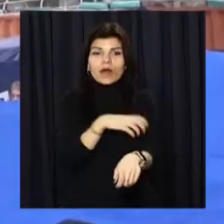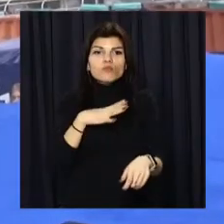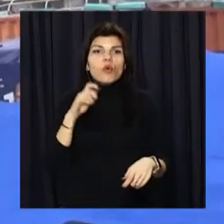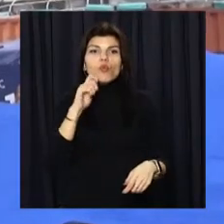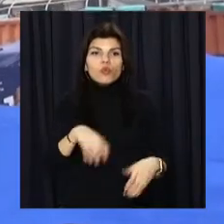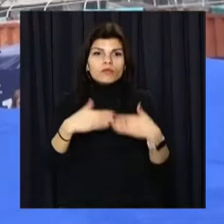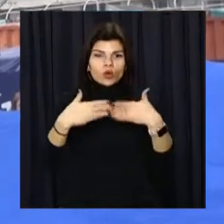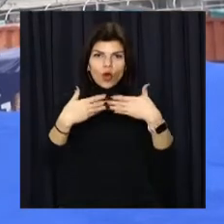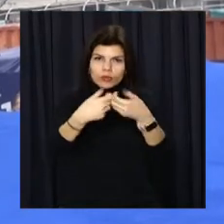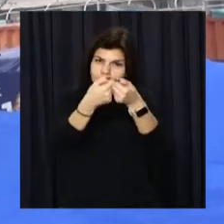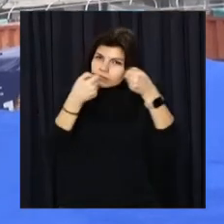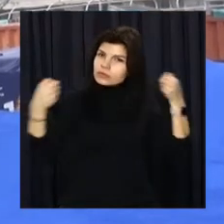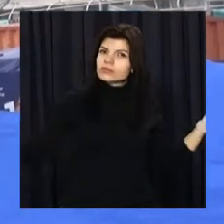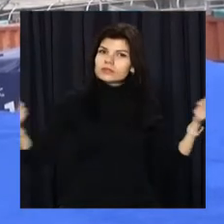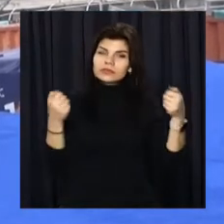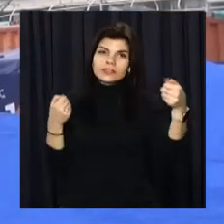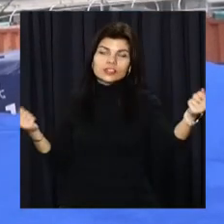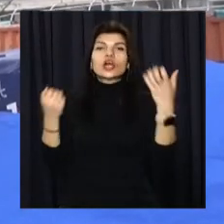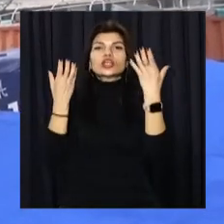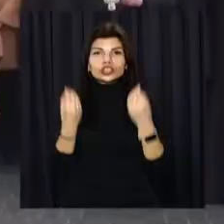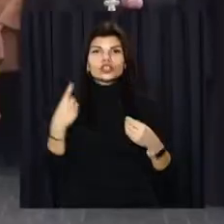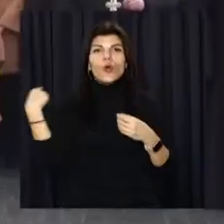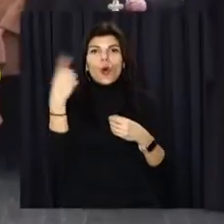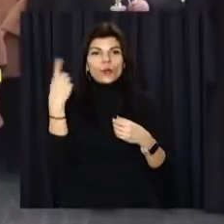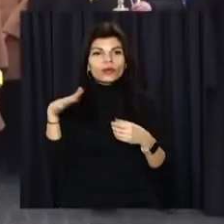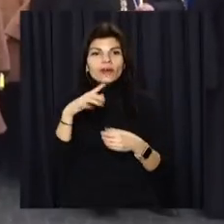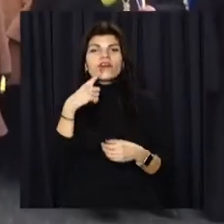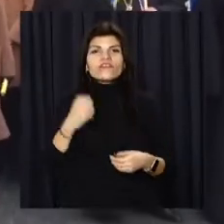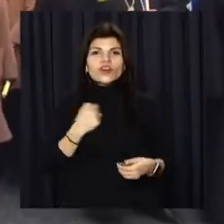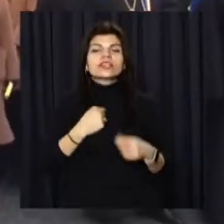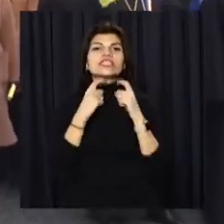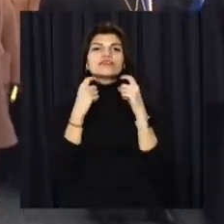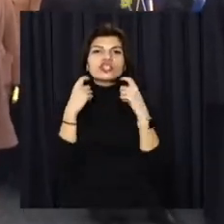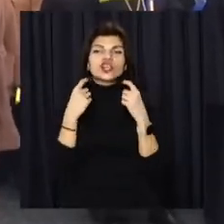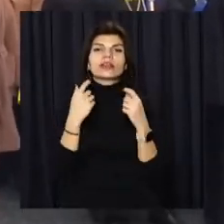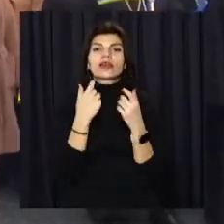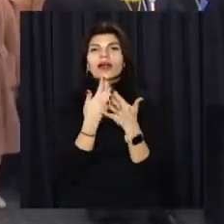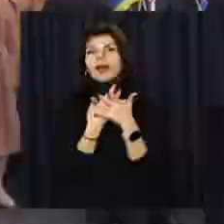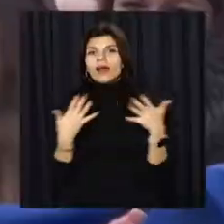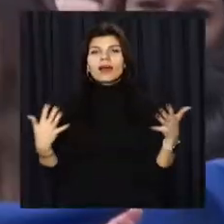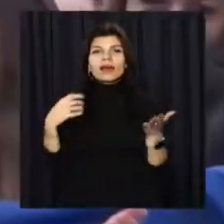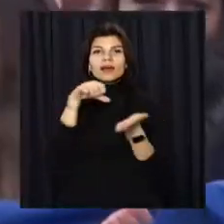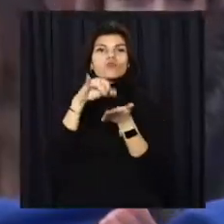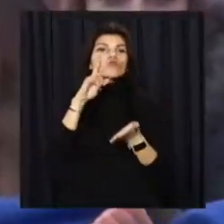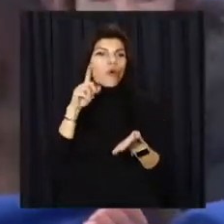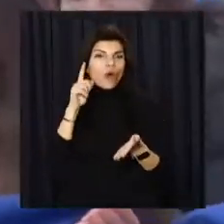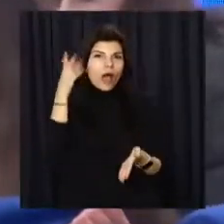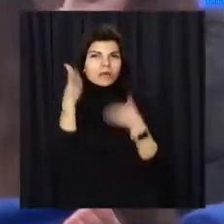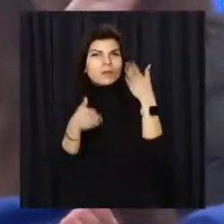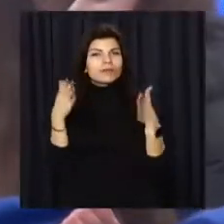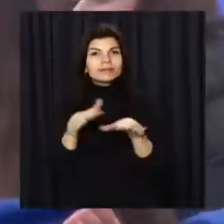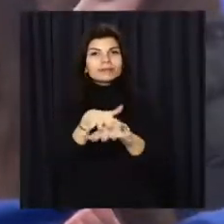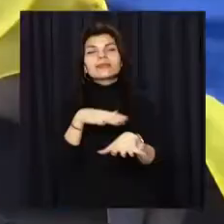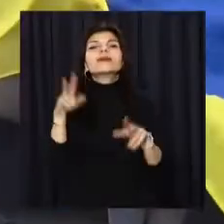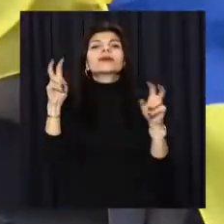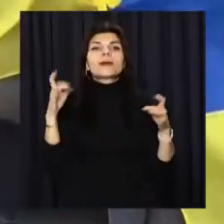український стяг. Ще один розгорнули жителі області – військові, священники, очільники регіону та молодь. Церемонія